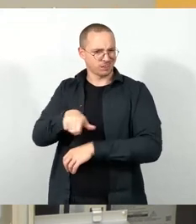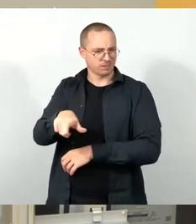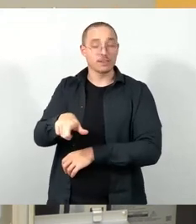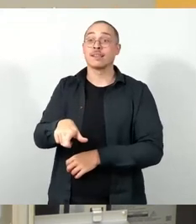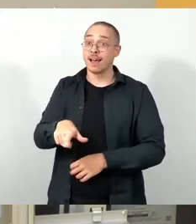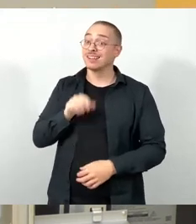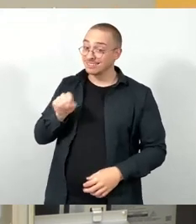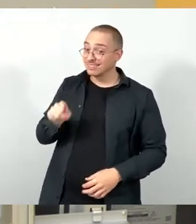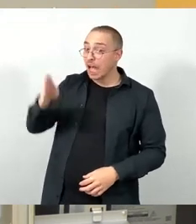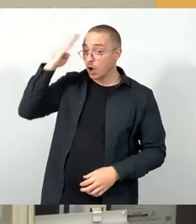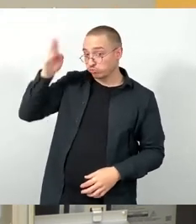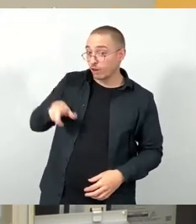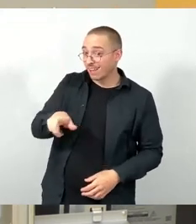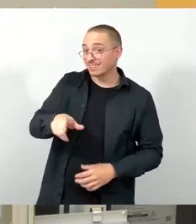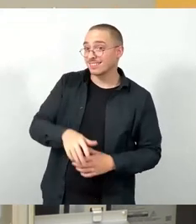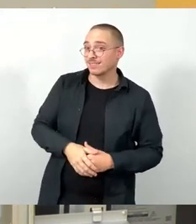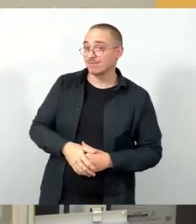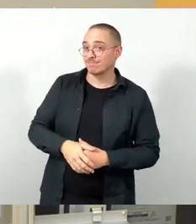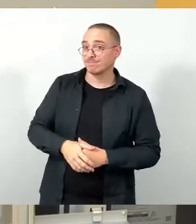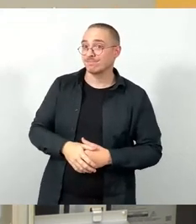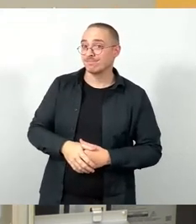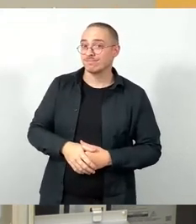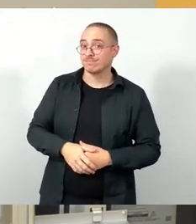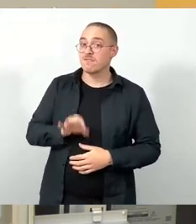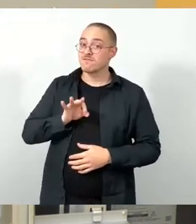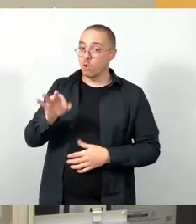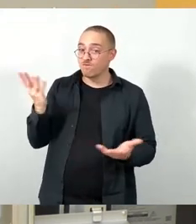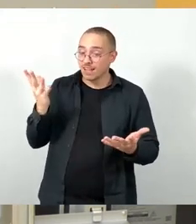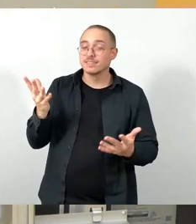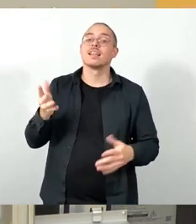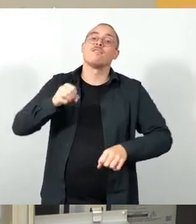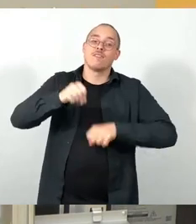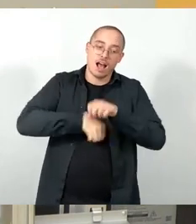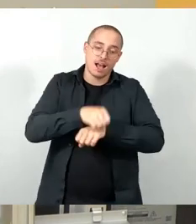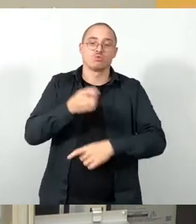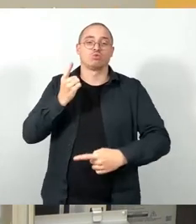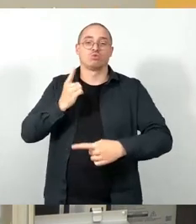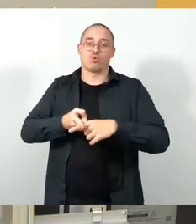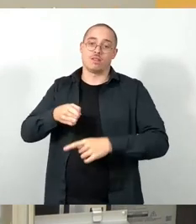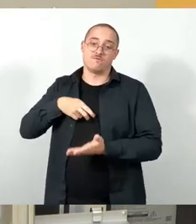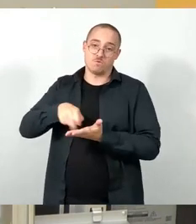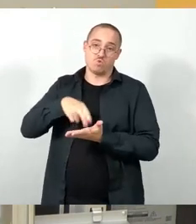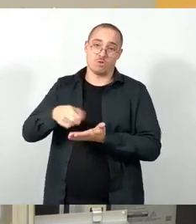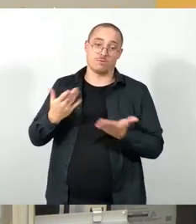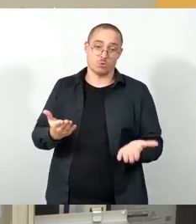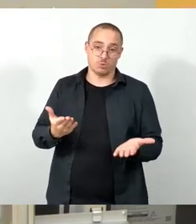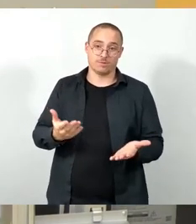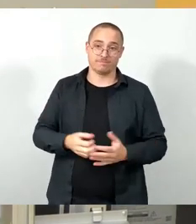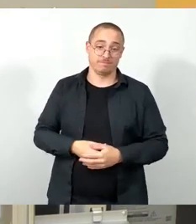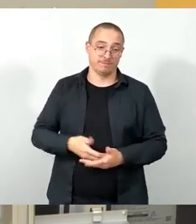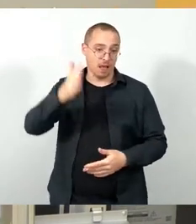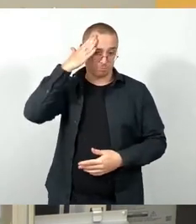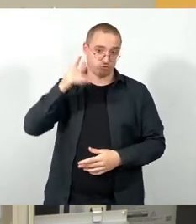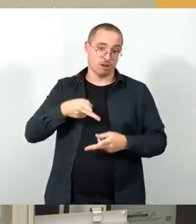Hauptstraße für den Fuß und insbesondere eine Hauptstraße für den Radverkehr. Und ich kann